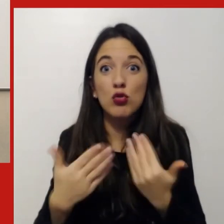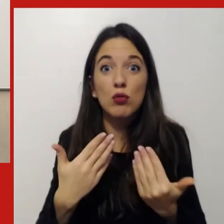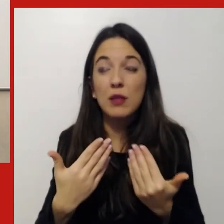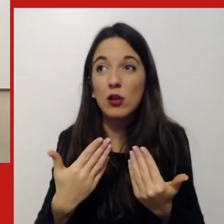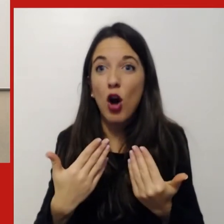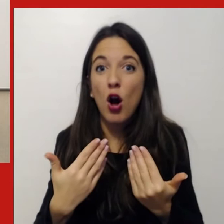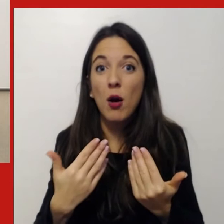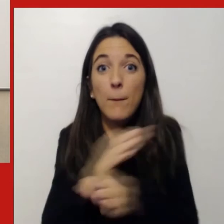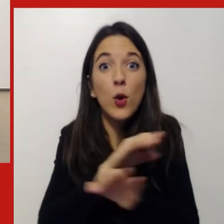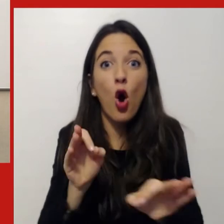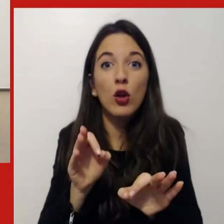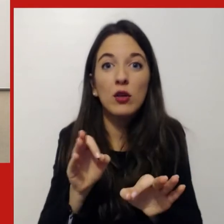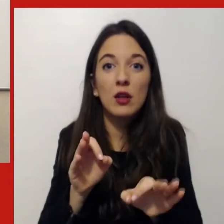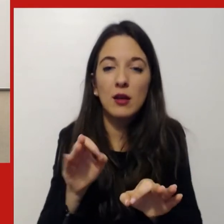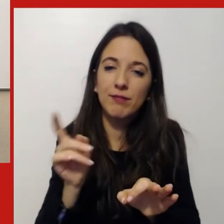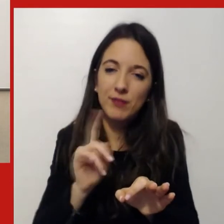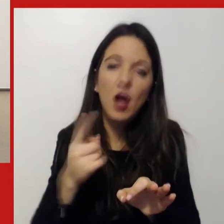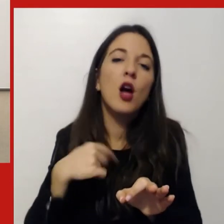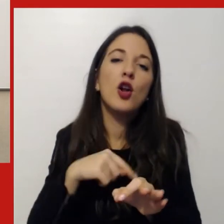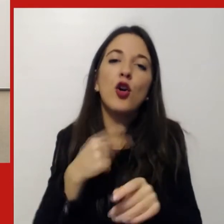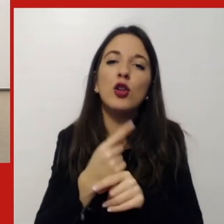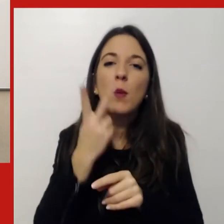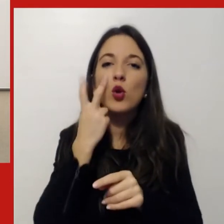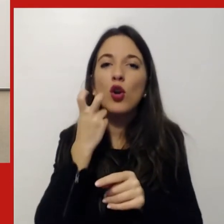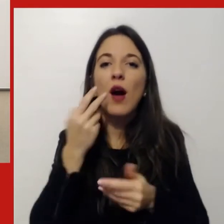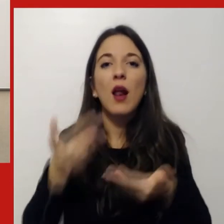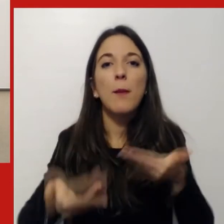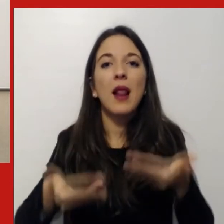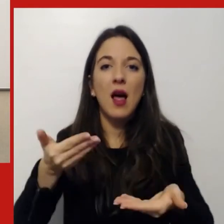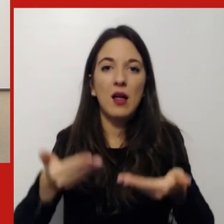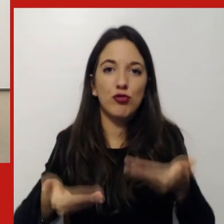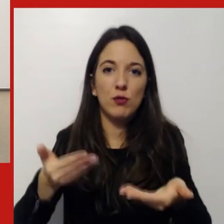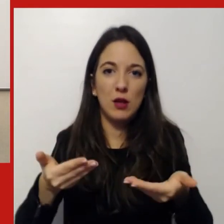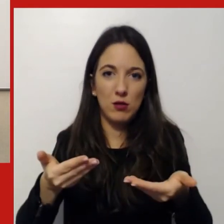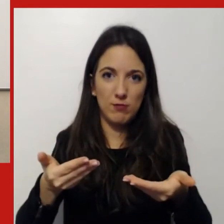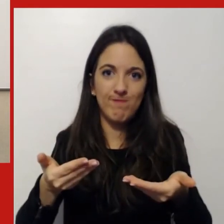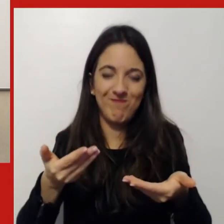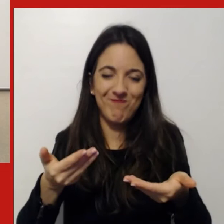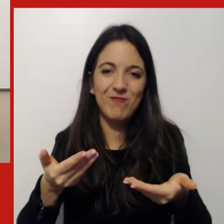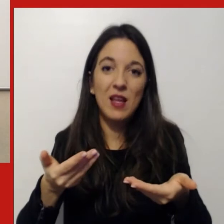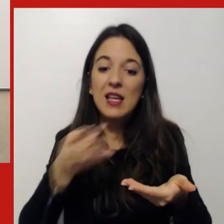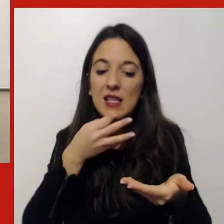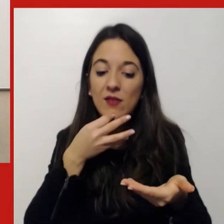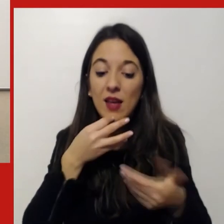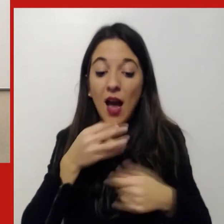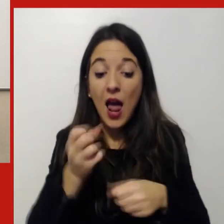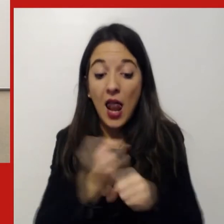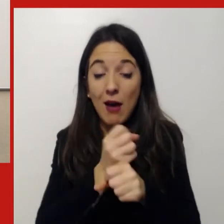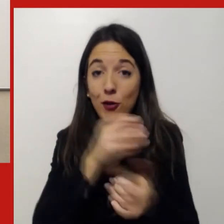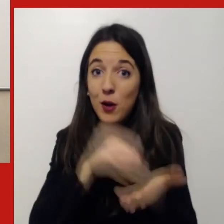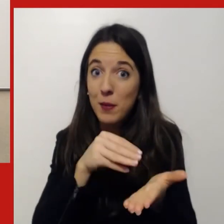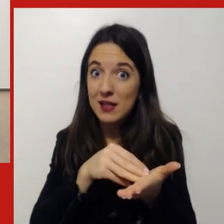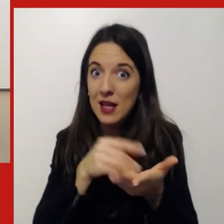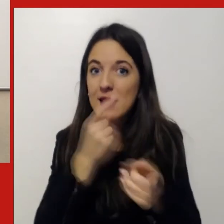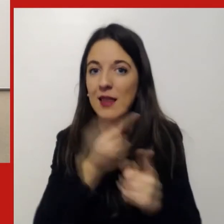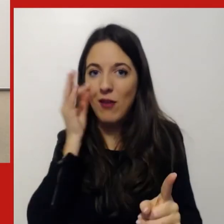Uno, trovare dei nuovi bilanciamenti. Quindi a questo punto dare al lavoro in presenza una nuova missione. Perché se il lavoro